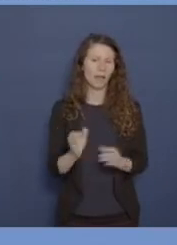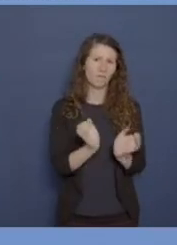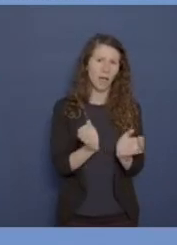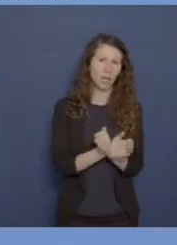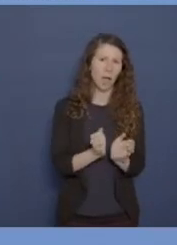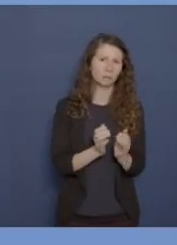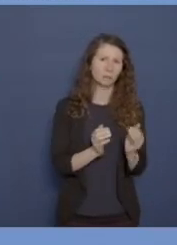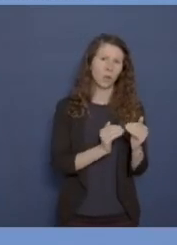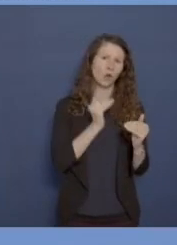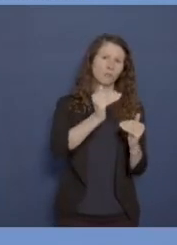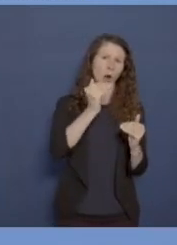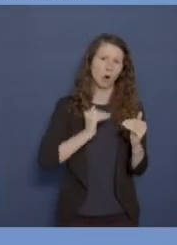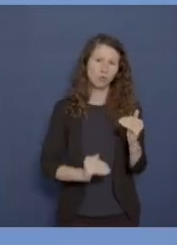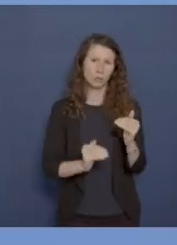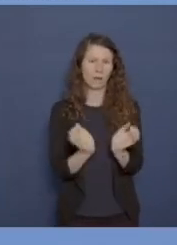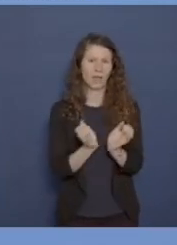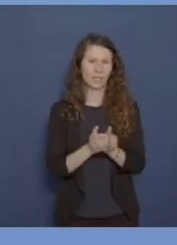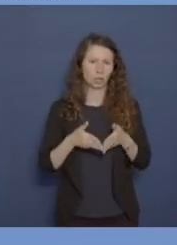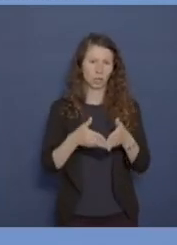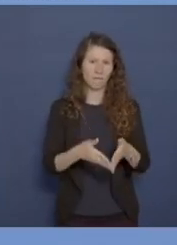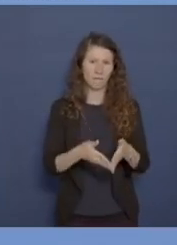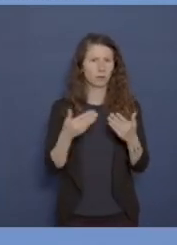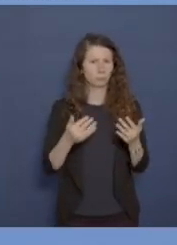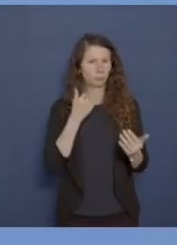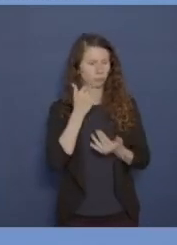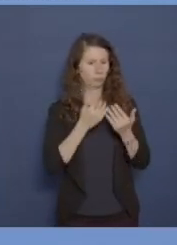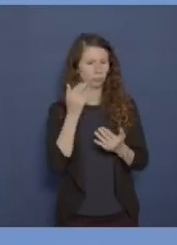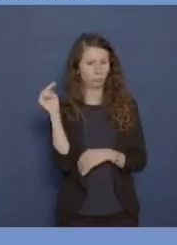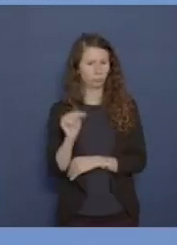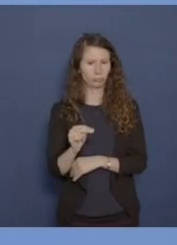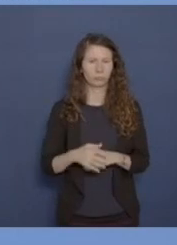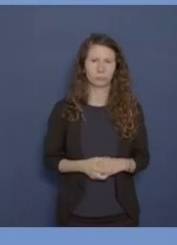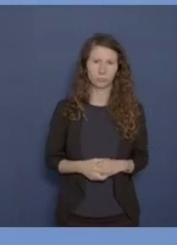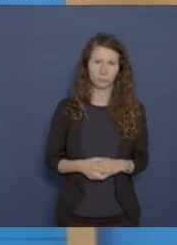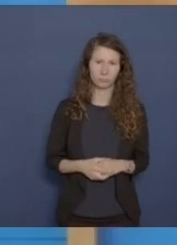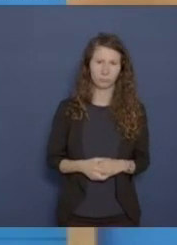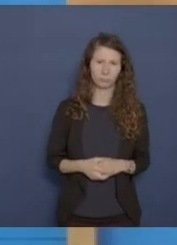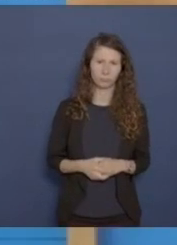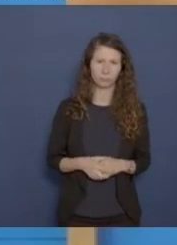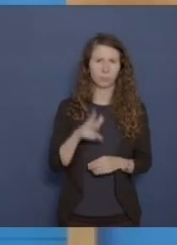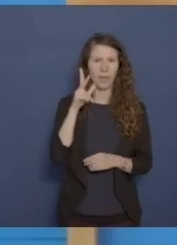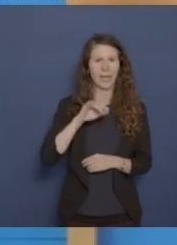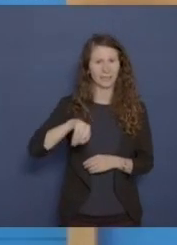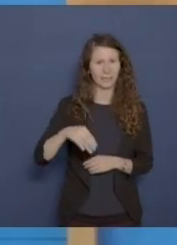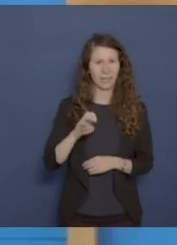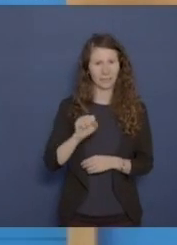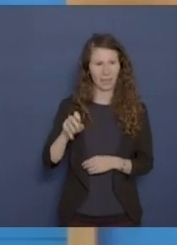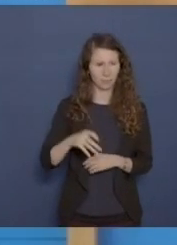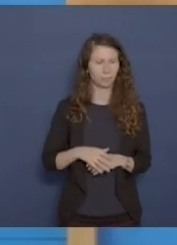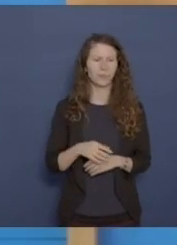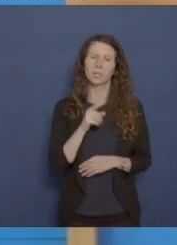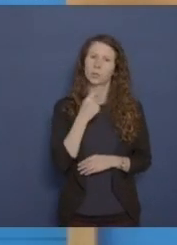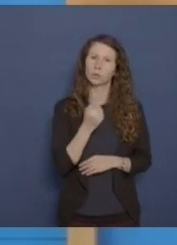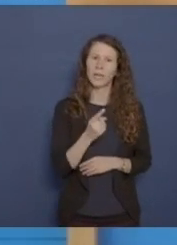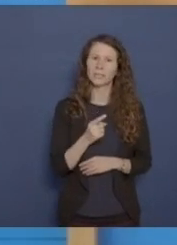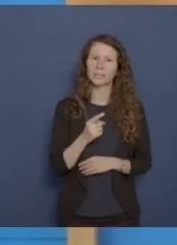unter und über Wasserschiffe dargelegt hat. Auch unter diesem Gesichtspunkt nicht. So, dann Herr Jessen. Ja, Sie sagten